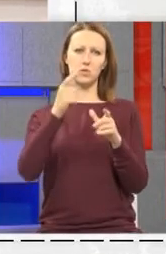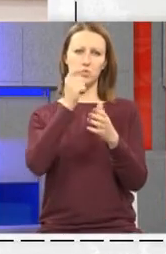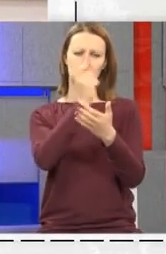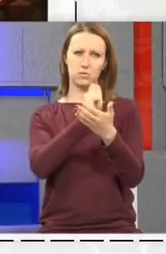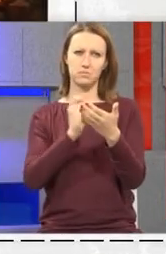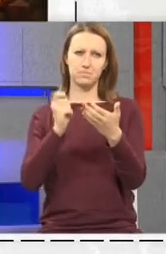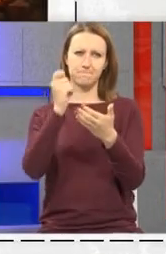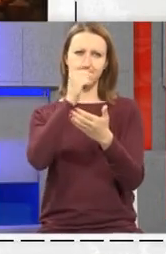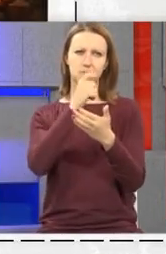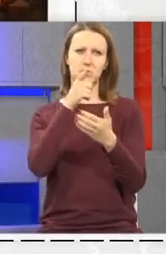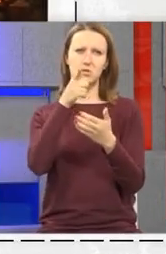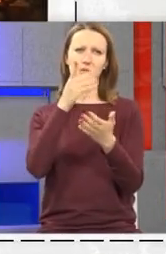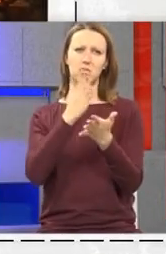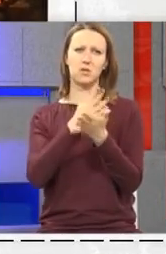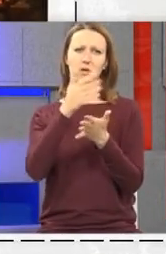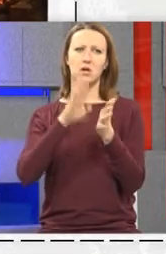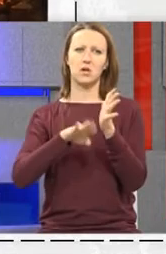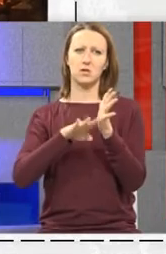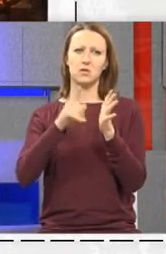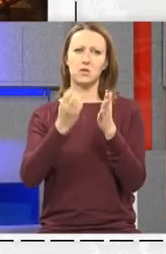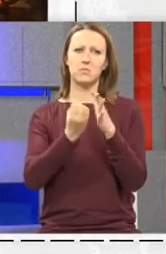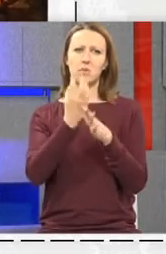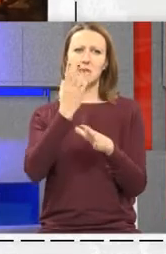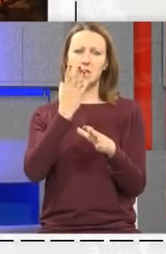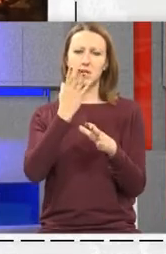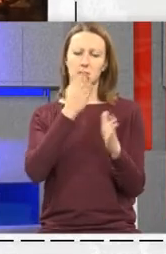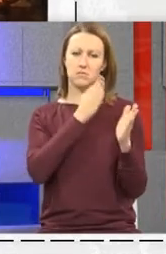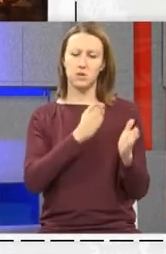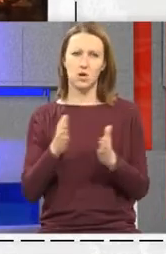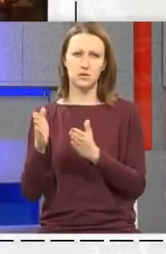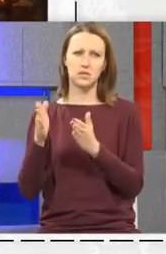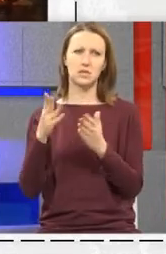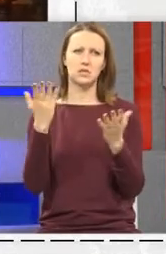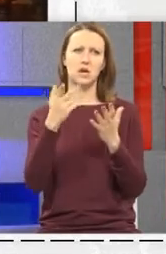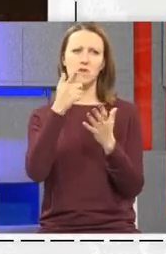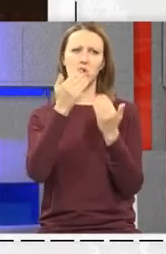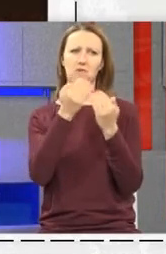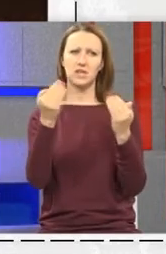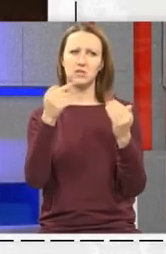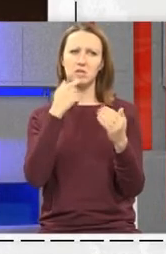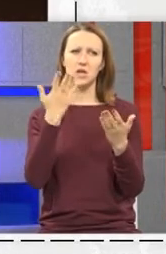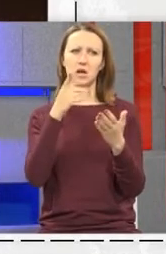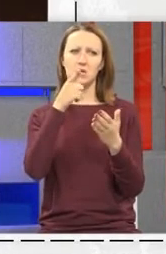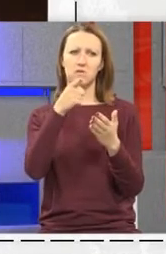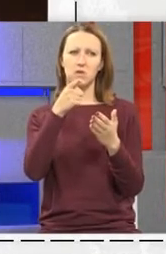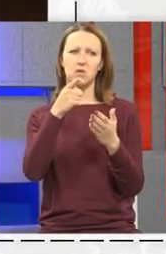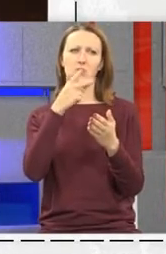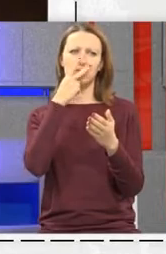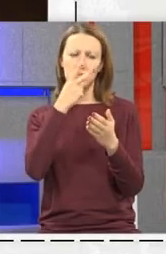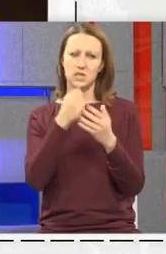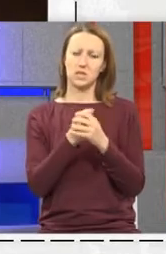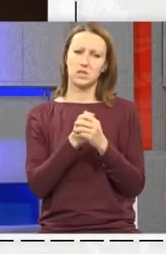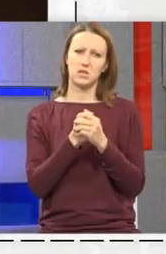skupturu Znači to je bio jednostavno jako prirodan i jednostavan proces Kakva je ova izložba i kakav je onko umjetnik?